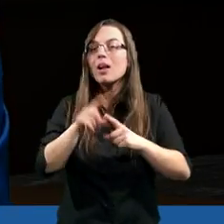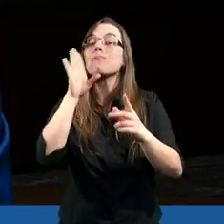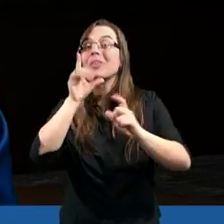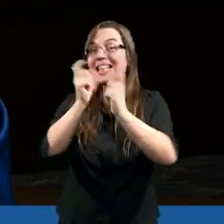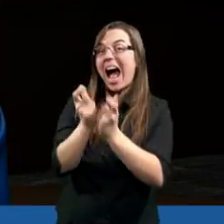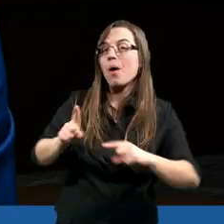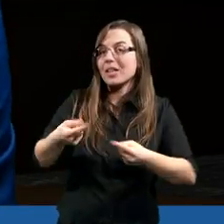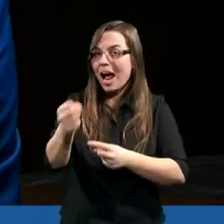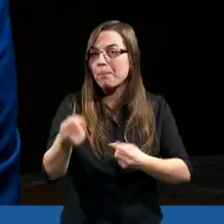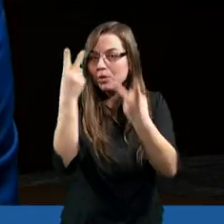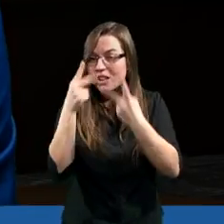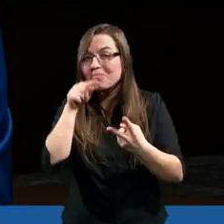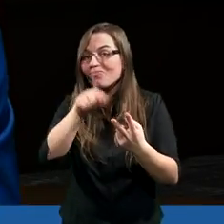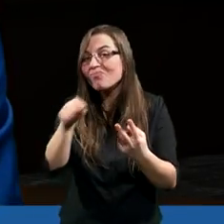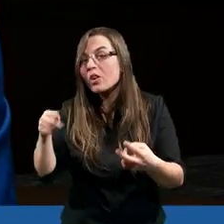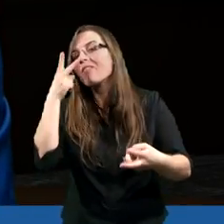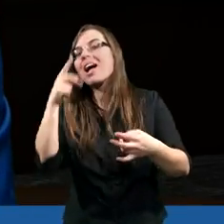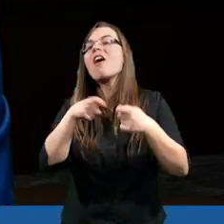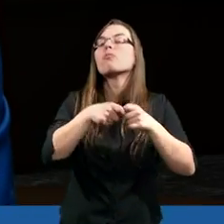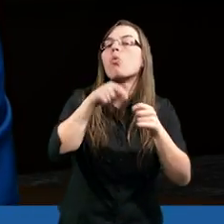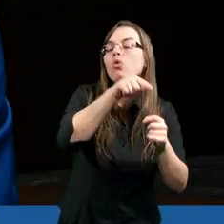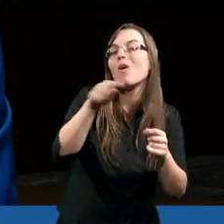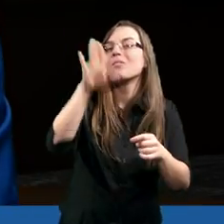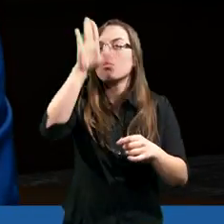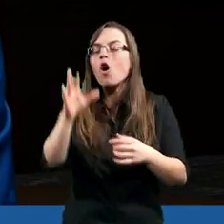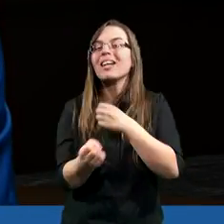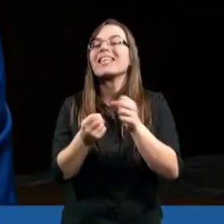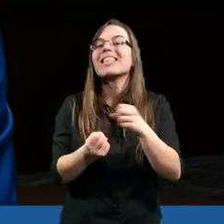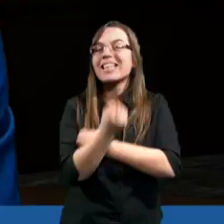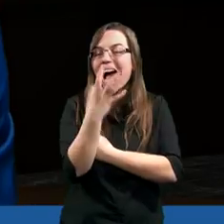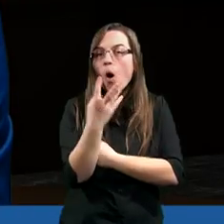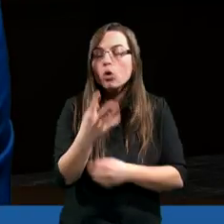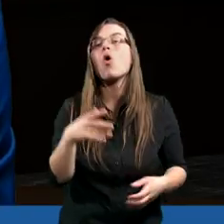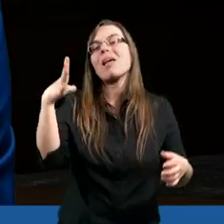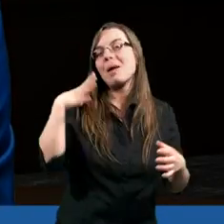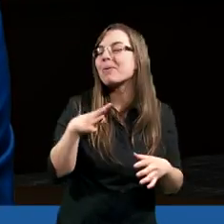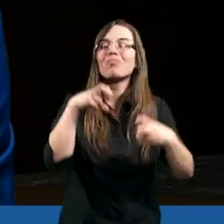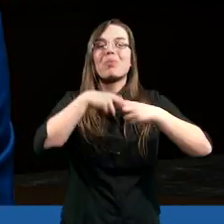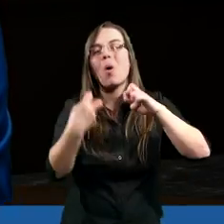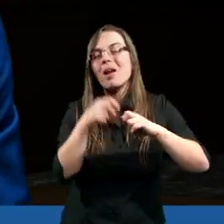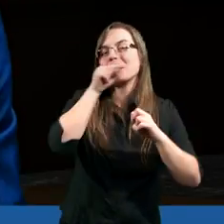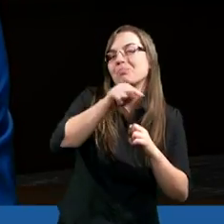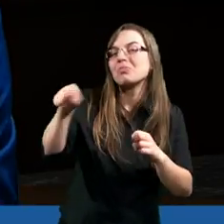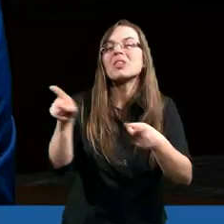przeczytali całe dzieje apostolskie, to byśmy zobaczyli, że w tej wspólnocie zboże w Jerozolimie były pewne problemy.